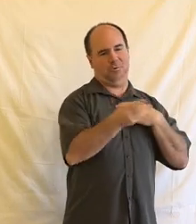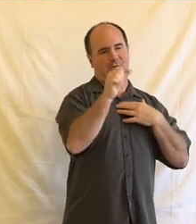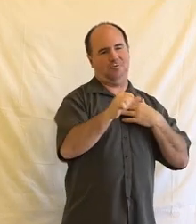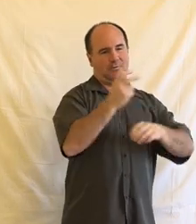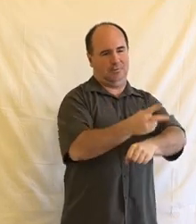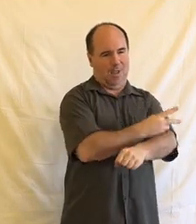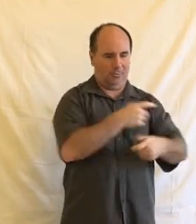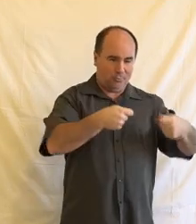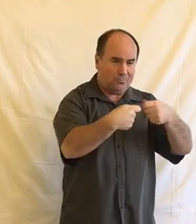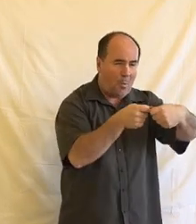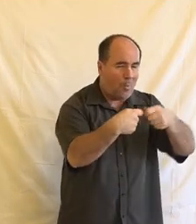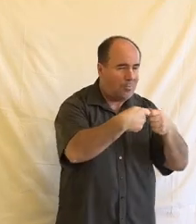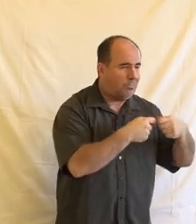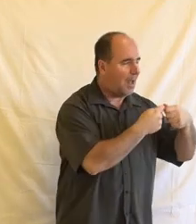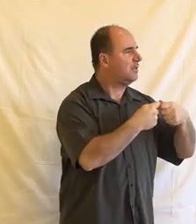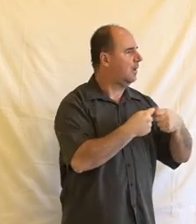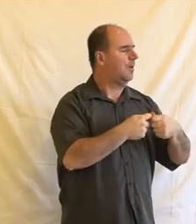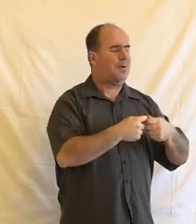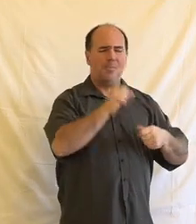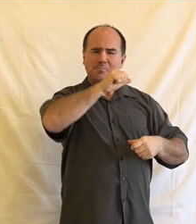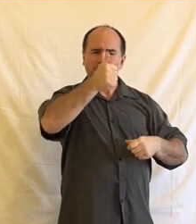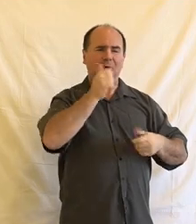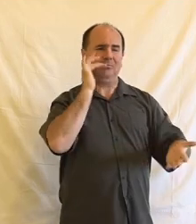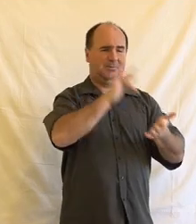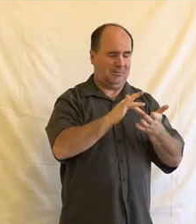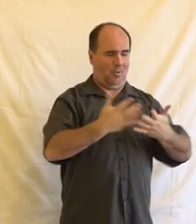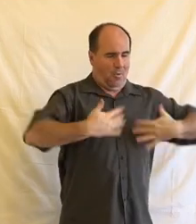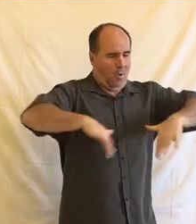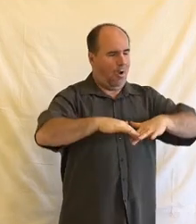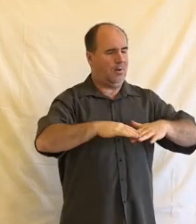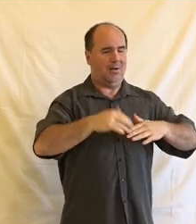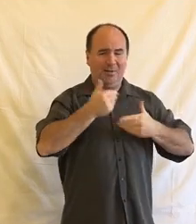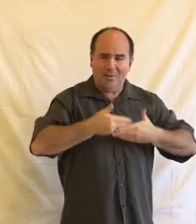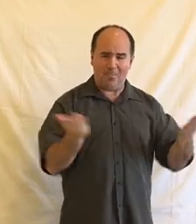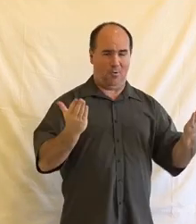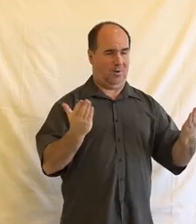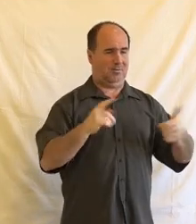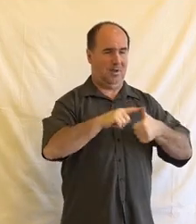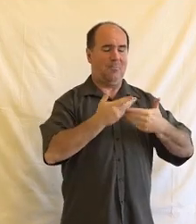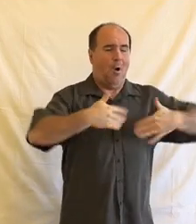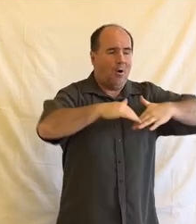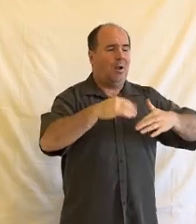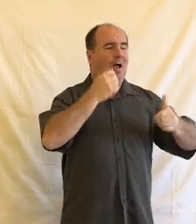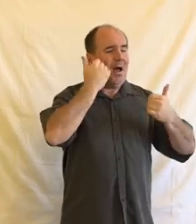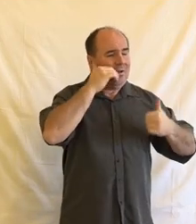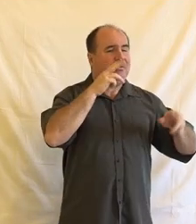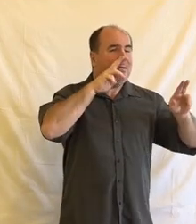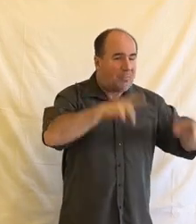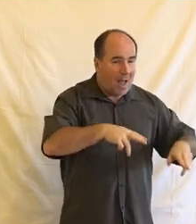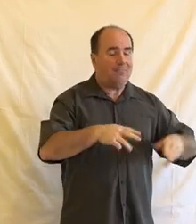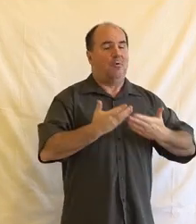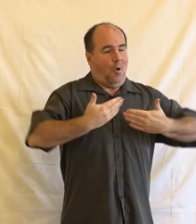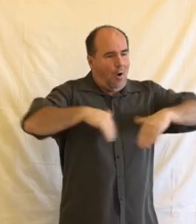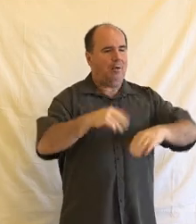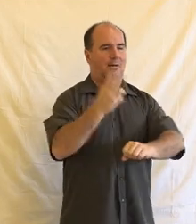opravdu jim primárním cílem je ochrana demokracie, lidských práv a právního státu. Tady těchto opravdu základních